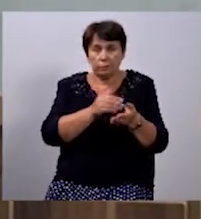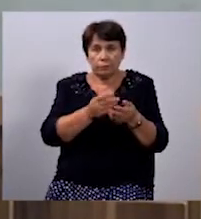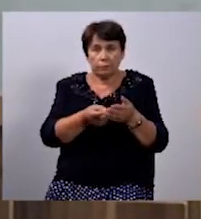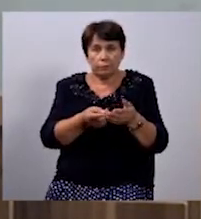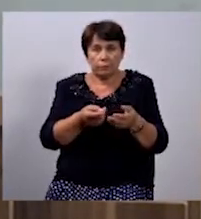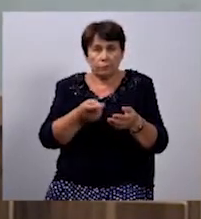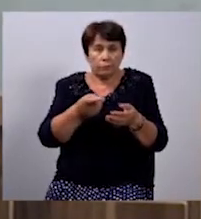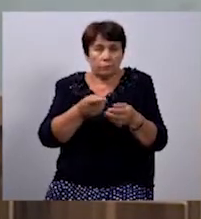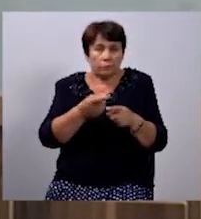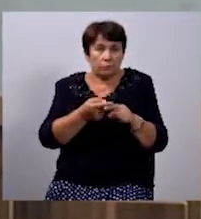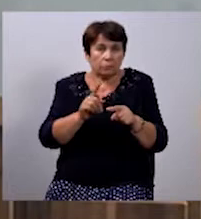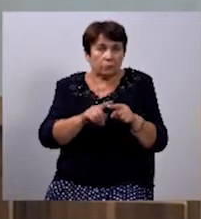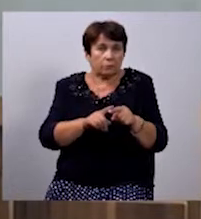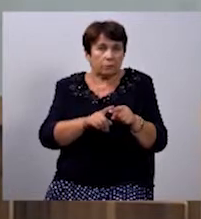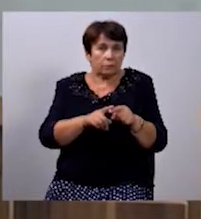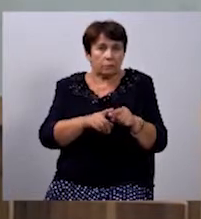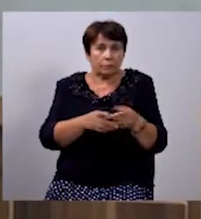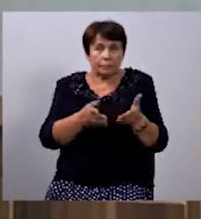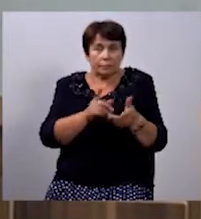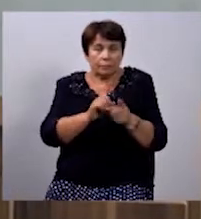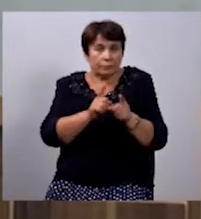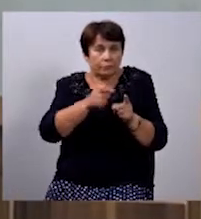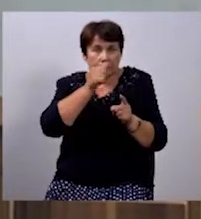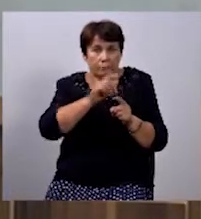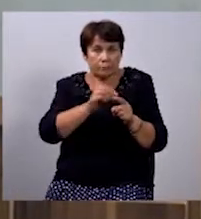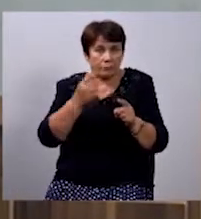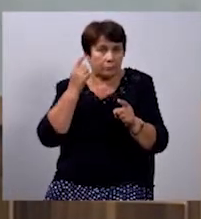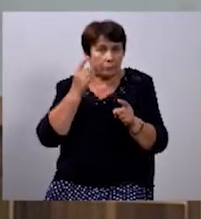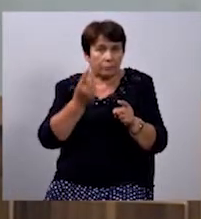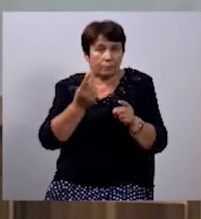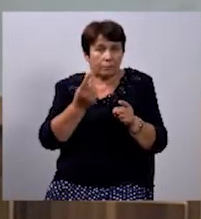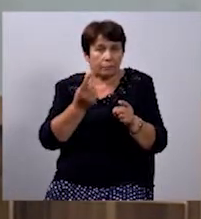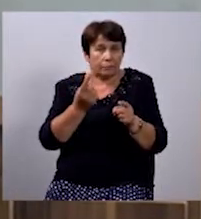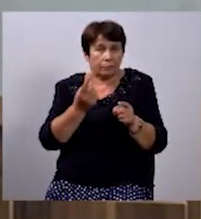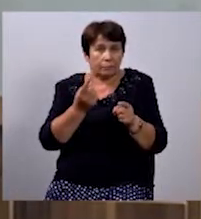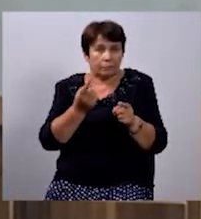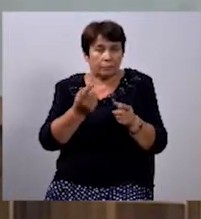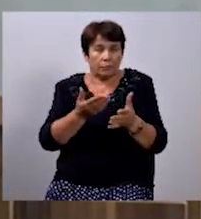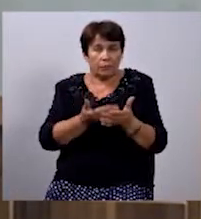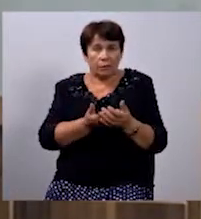Верховинський, Косівський, Роботинський, Тлумецький, Слотницький район, Налікальний, місто Руштин.